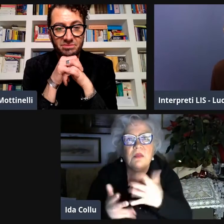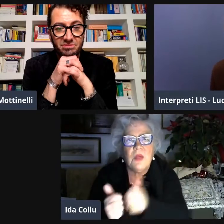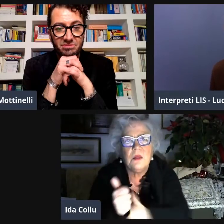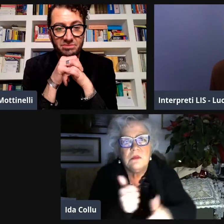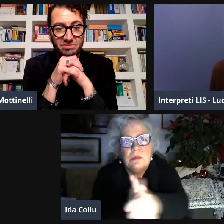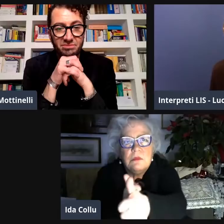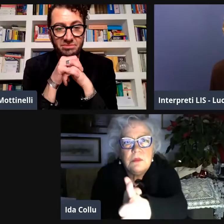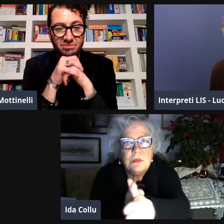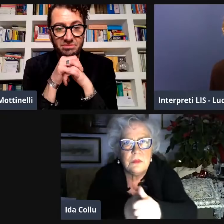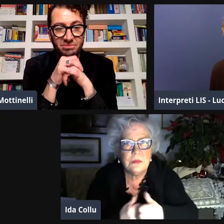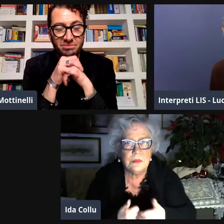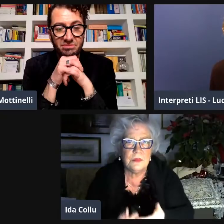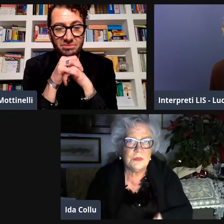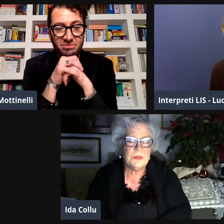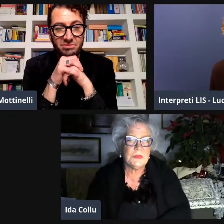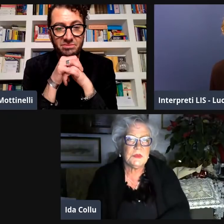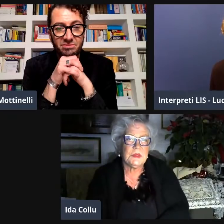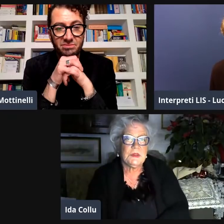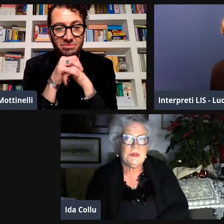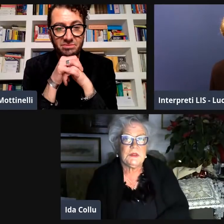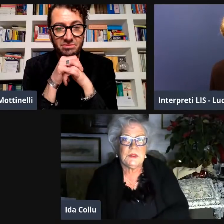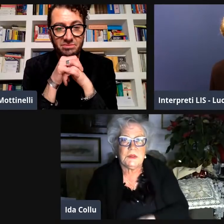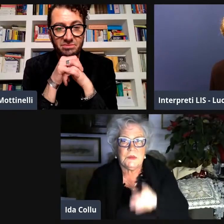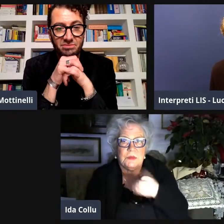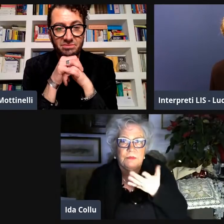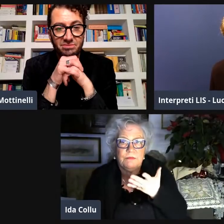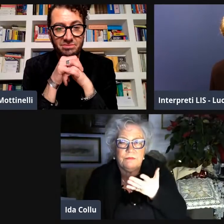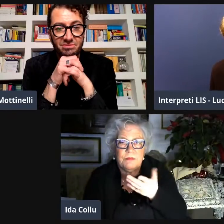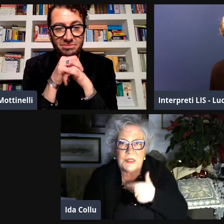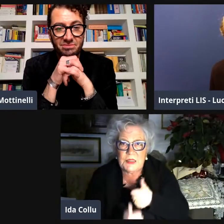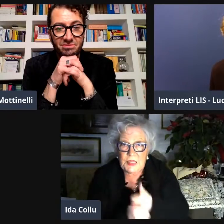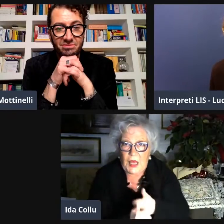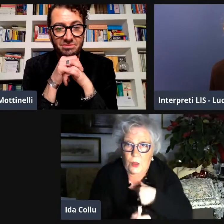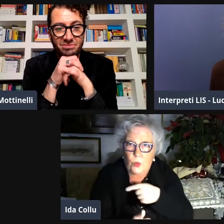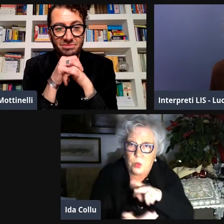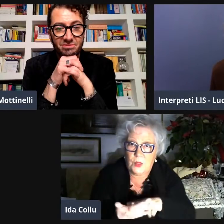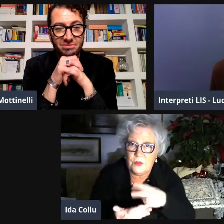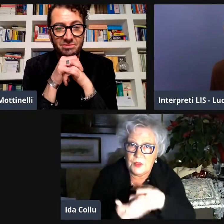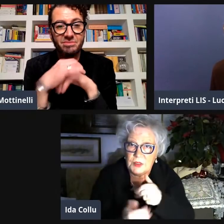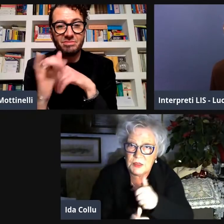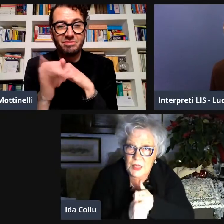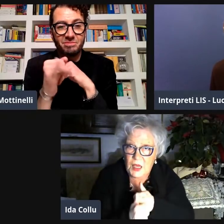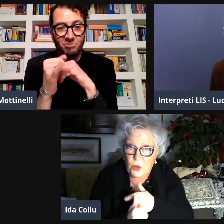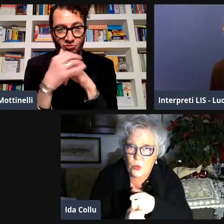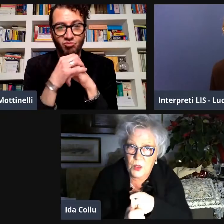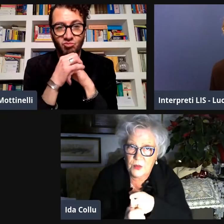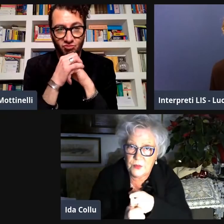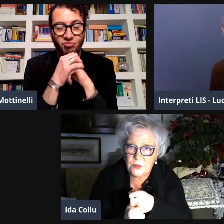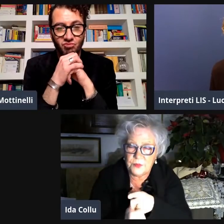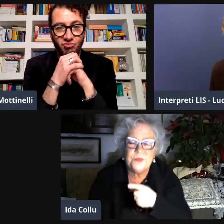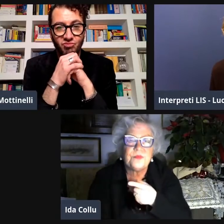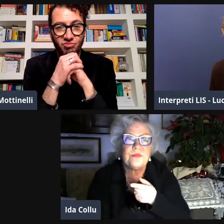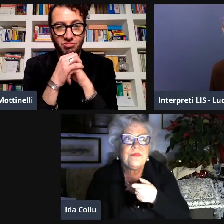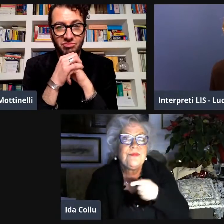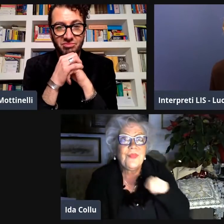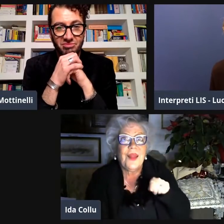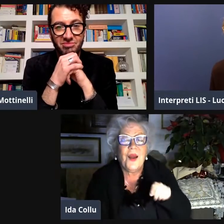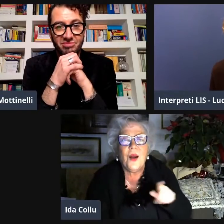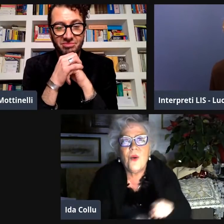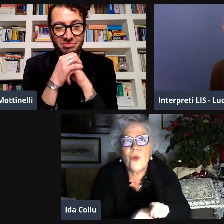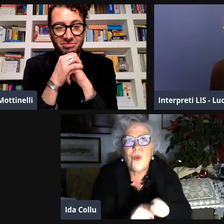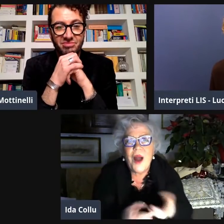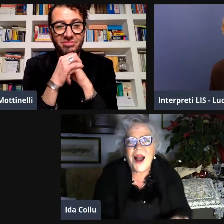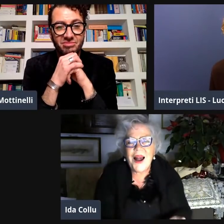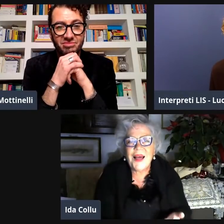perché le persone sorde non possono sentire ma non devono essere davanti ai sordi stai seguendo il mio discorso